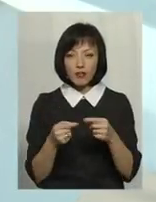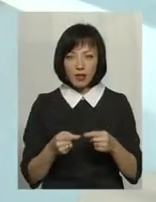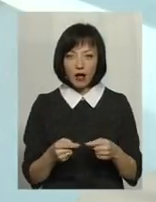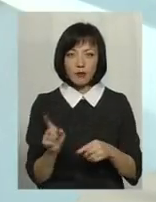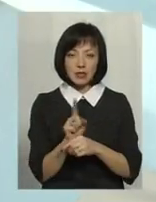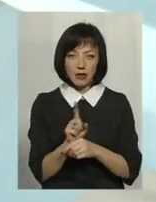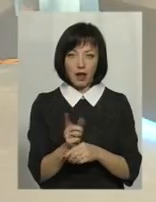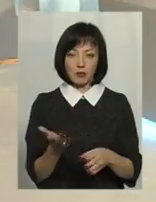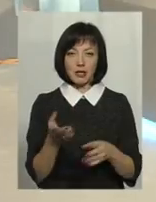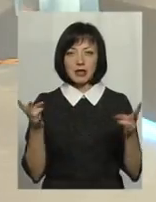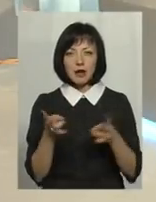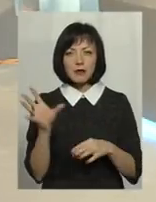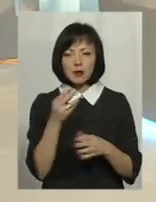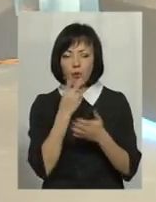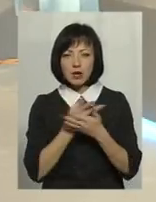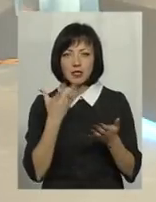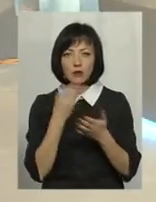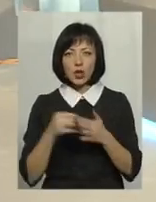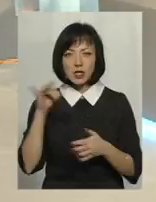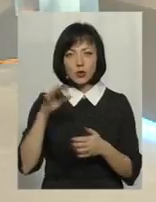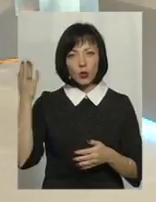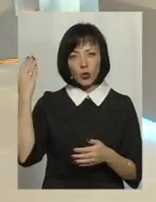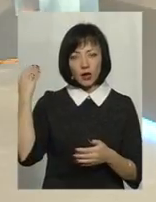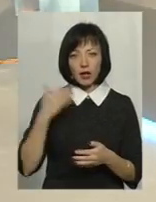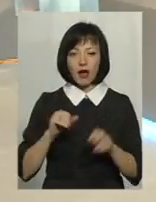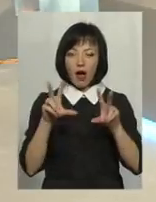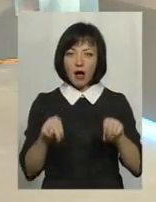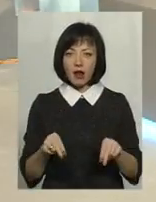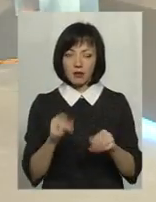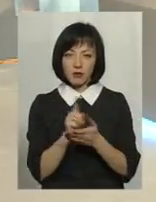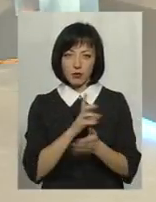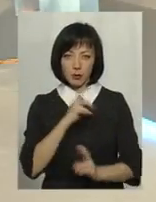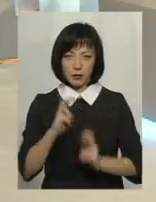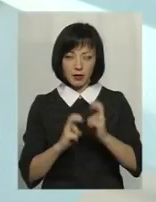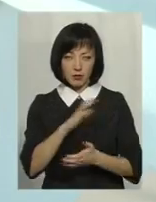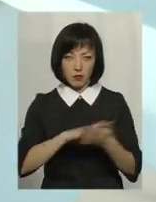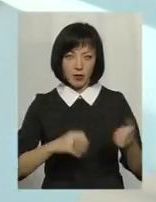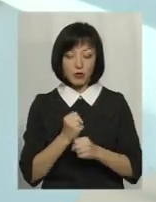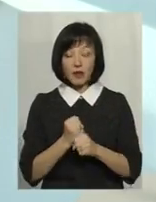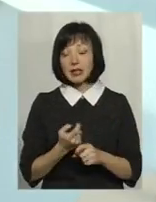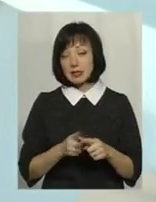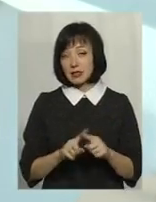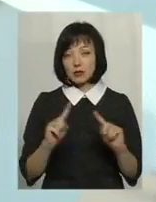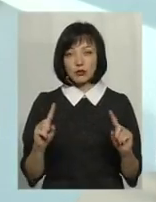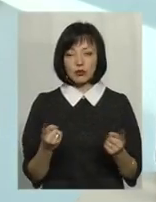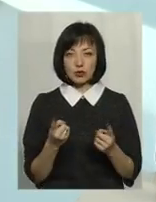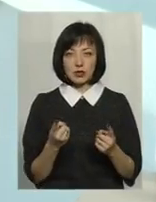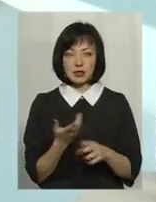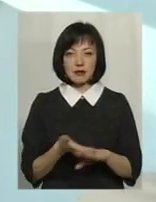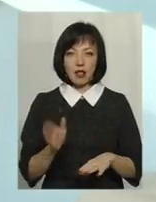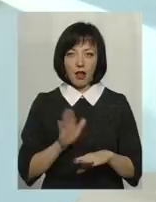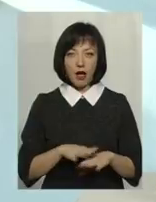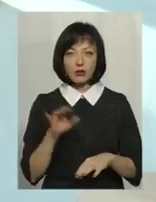певним стандартам. Йому все треба показати свою історію успіху і гарантії, як його підприємство буде працювати. Тому для нього це, надзвичайно, стає